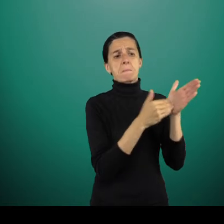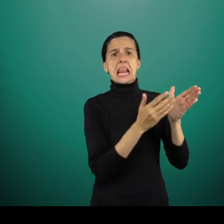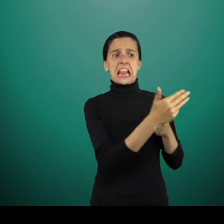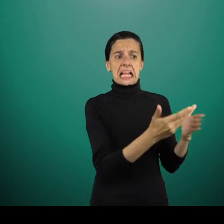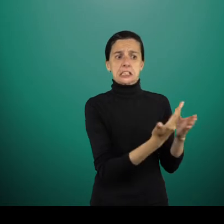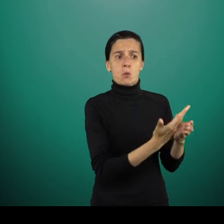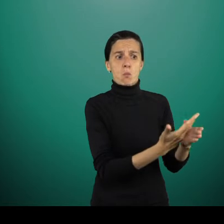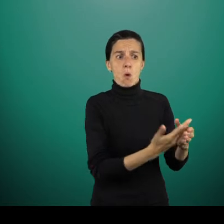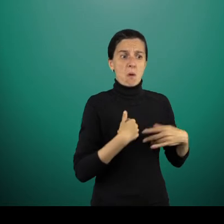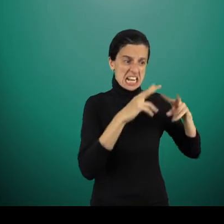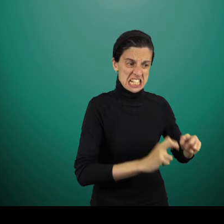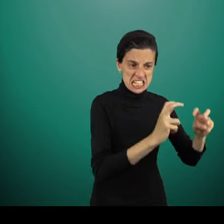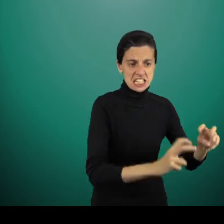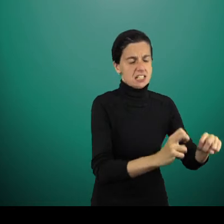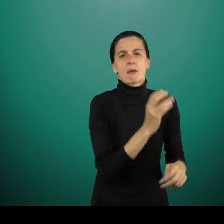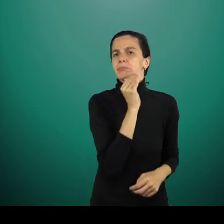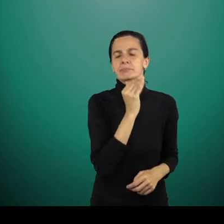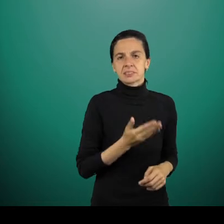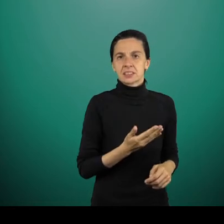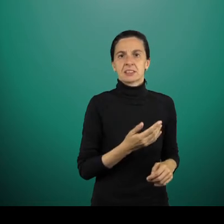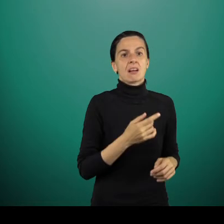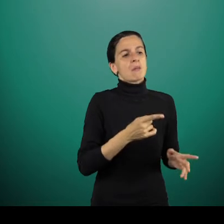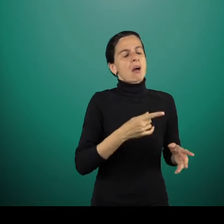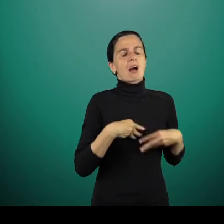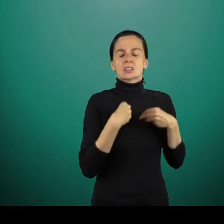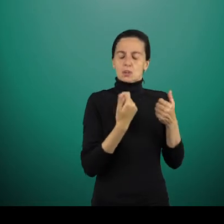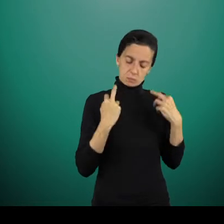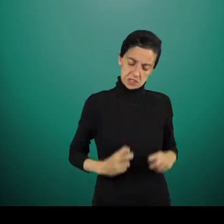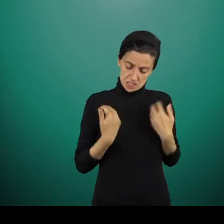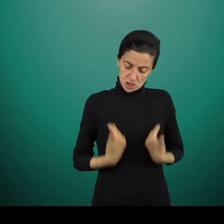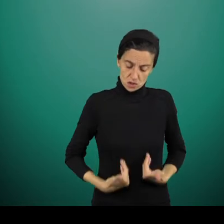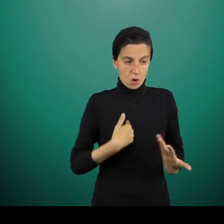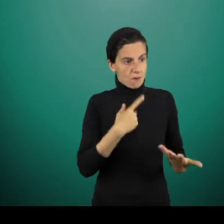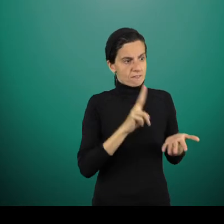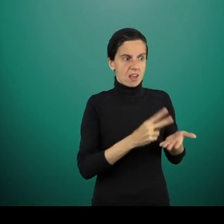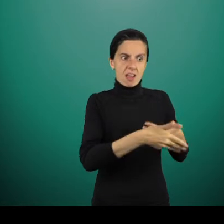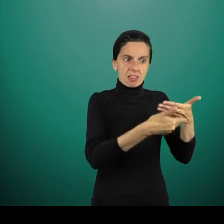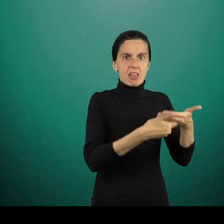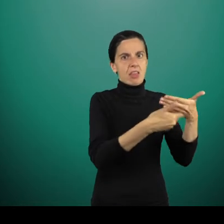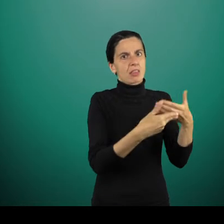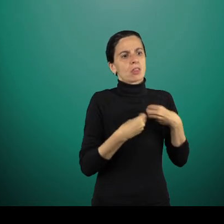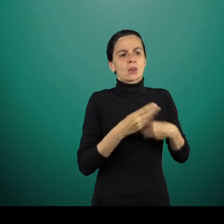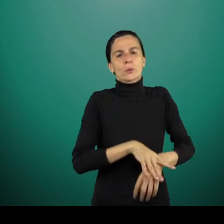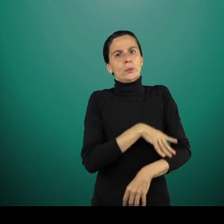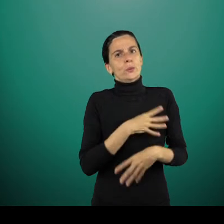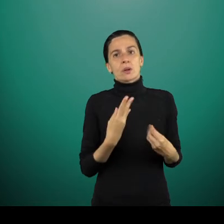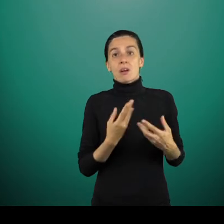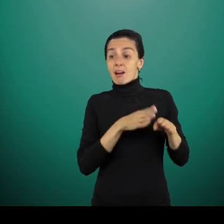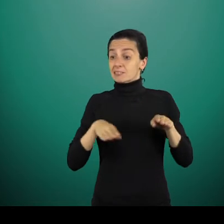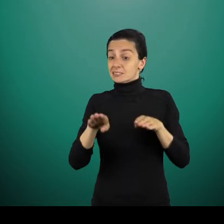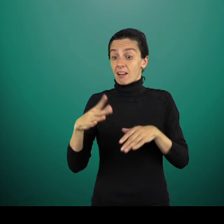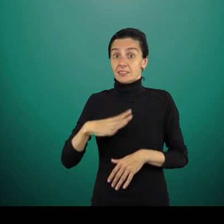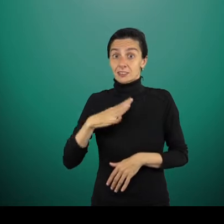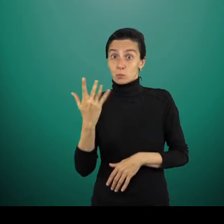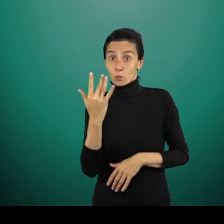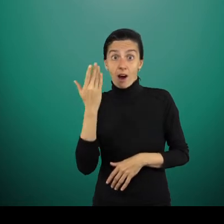gone through, you know, all thousand boxes of all-day's papers. As a researcher, I felt very privileged to have access to that level